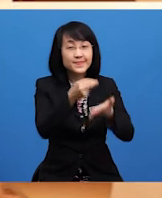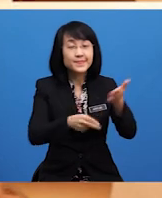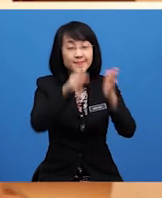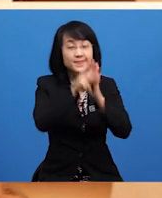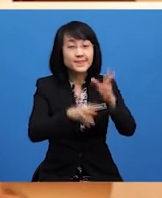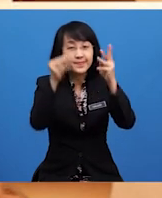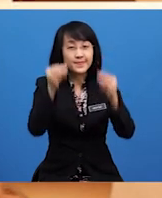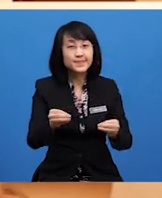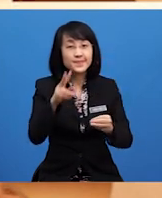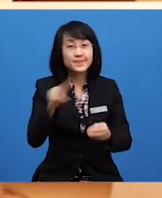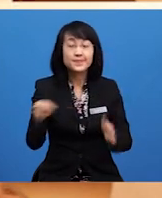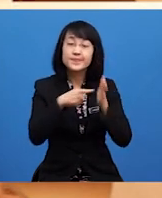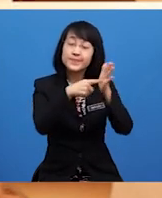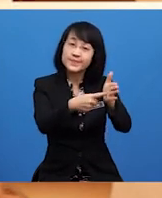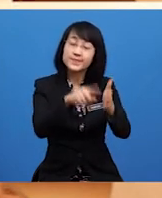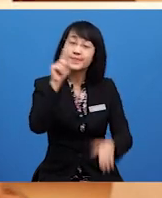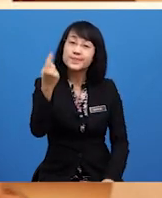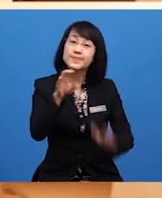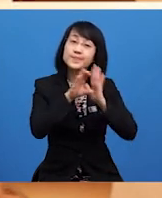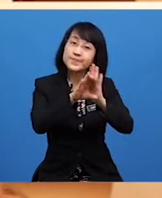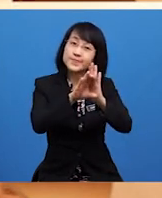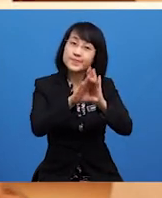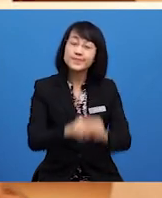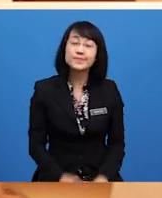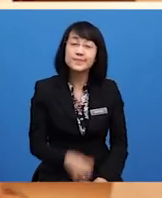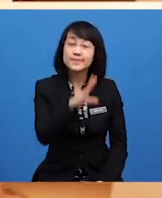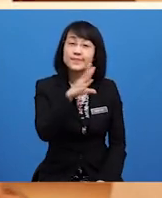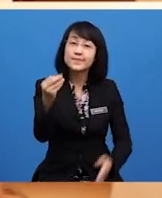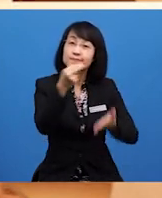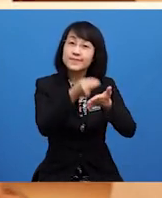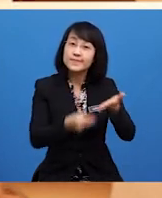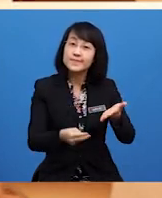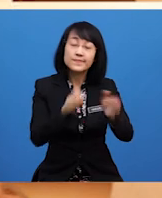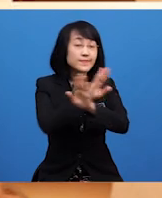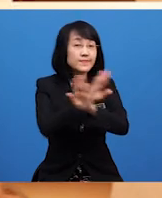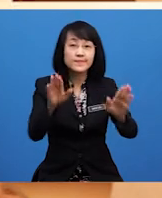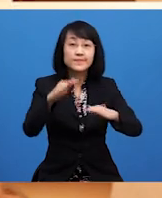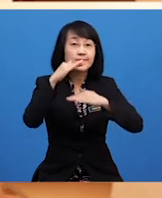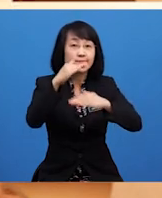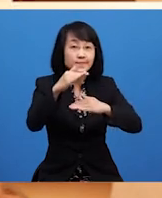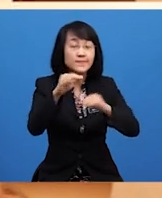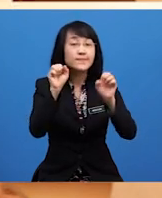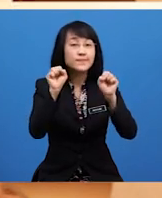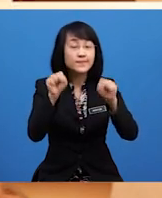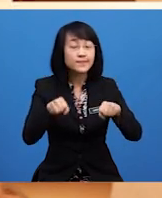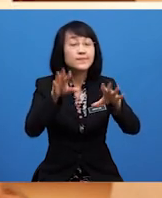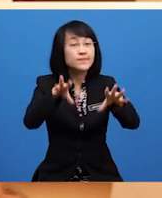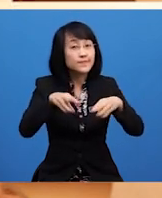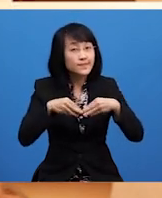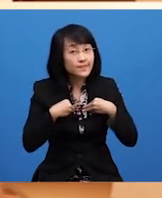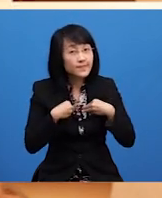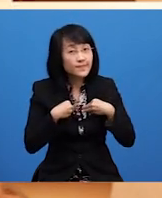dipaparkan ini hanyalah contoh dan nilai ini tidak terhad dan boleh diterima